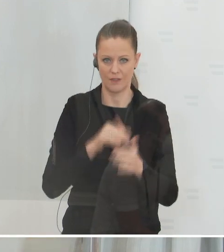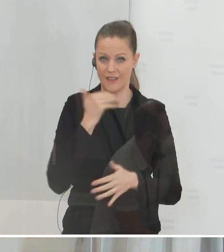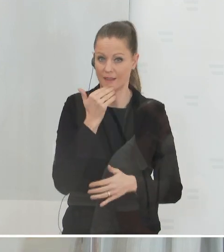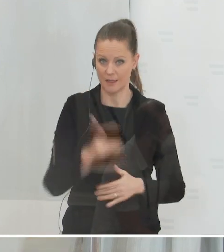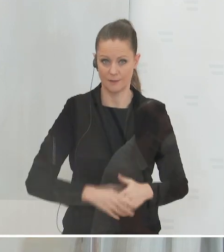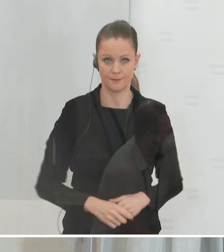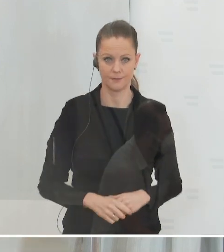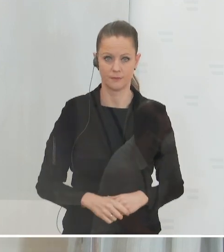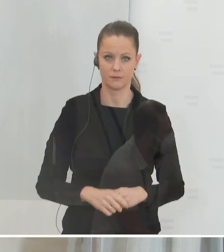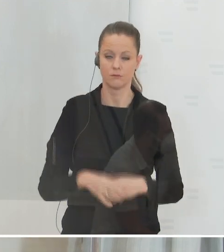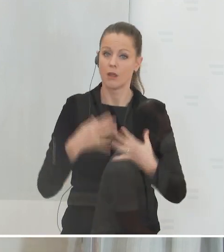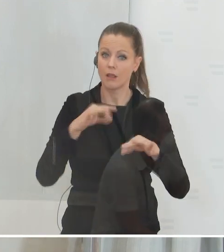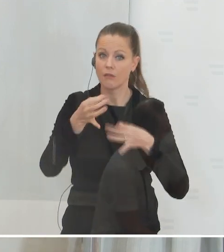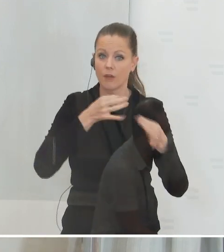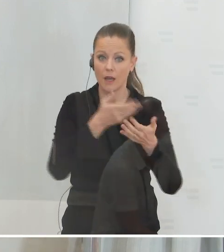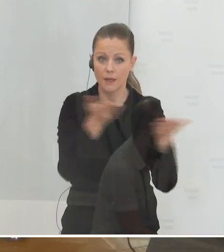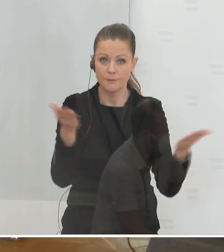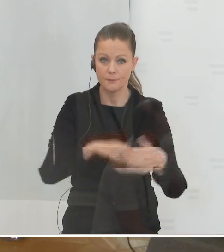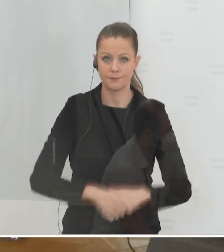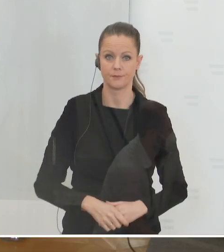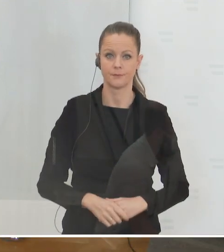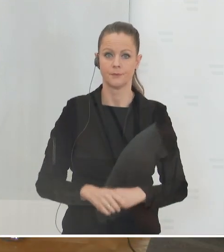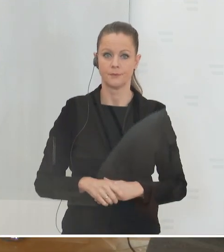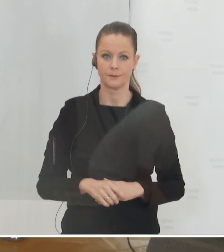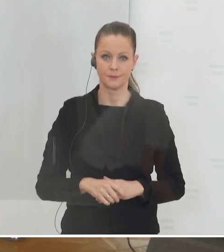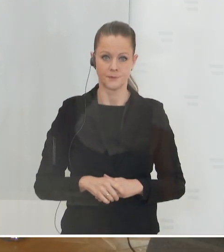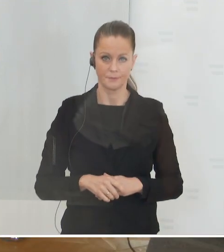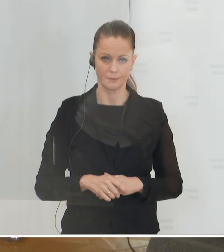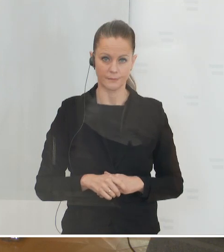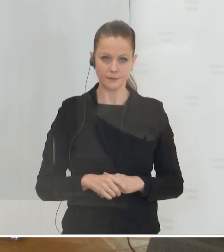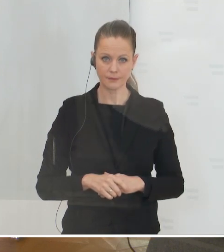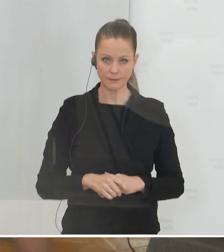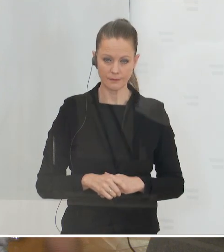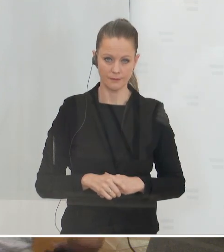Vielen Dank. Ich darf um Ihre Fragen bitten. Da vorne ist gleich eine Frage.